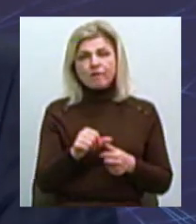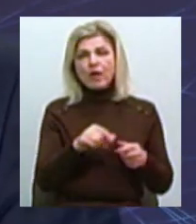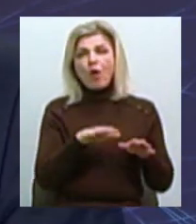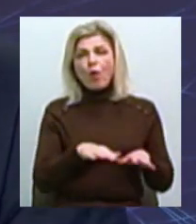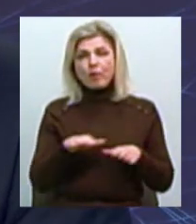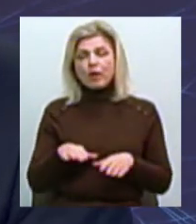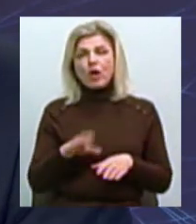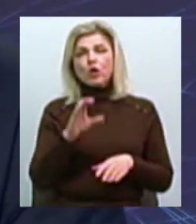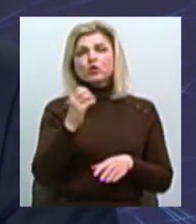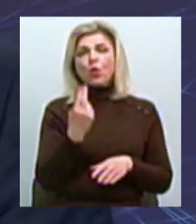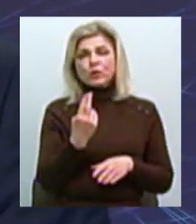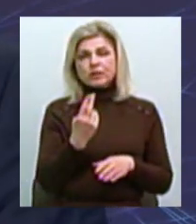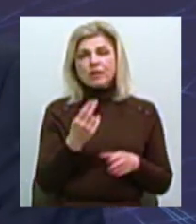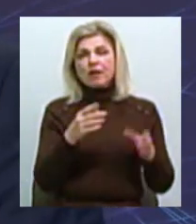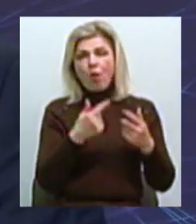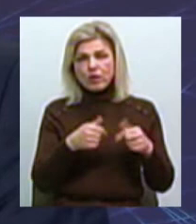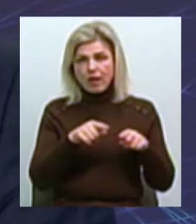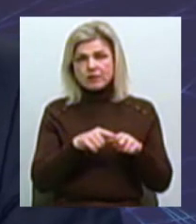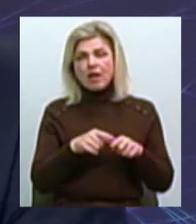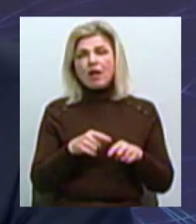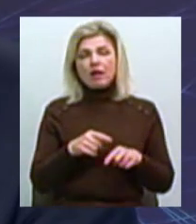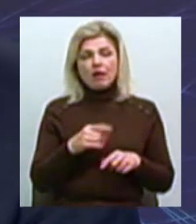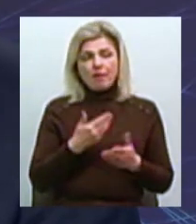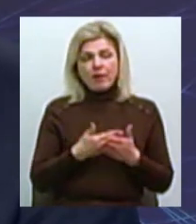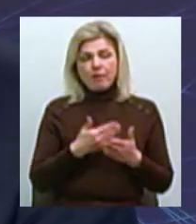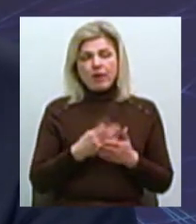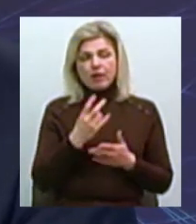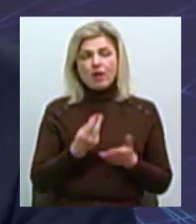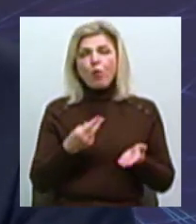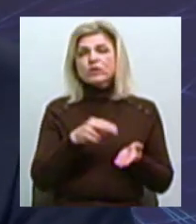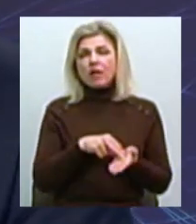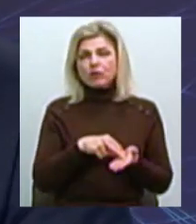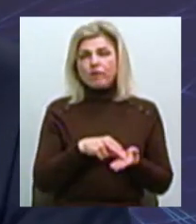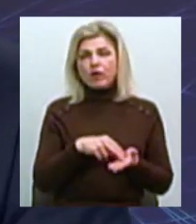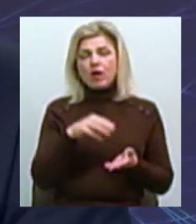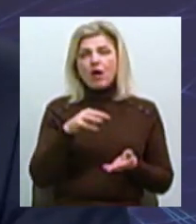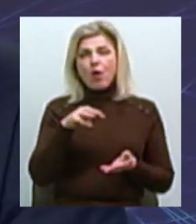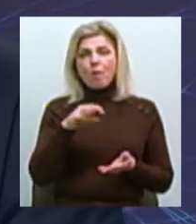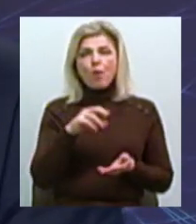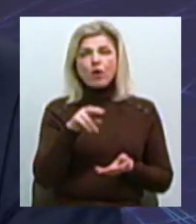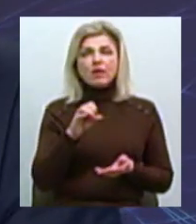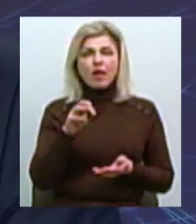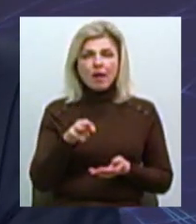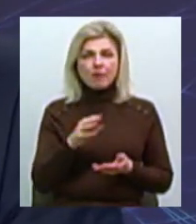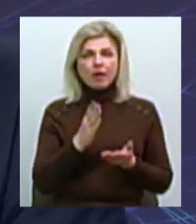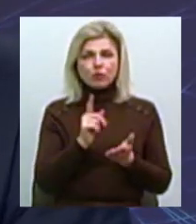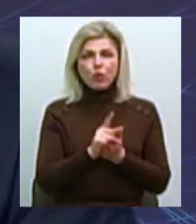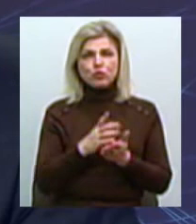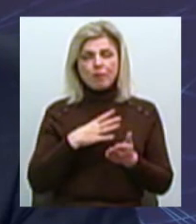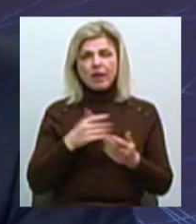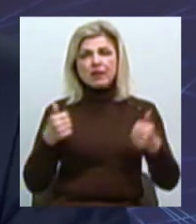соціальної сфери до прийняття теплоносія Десь ще не встановлен модем, який має дистанційно передавати